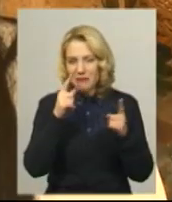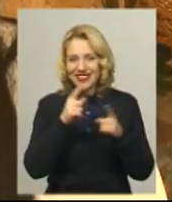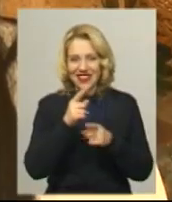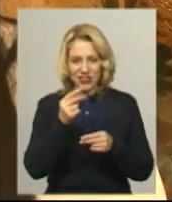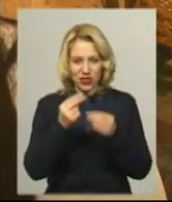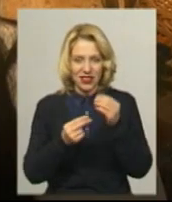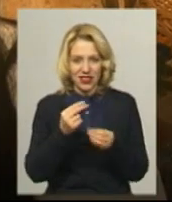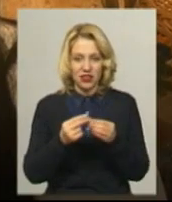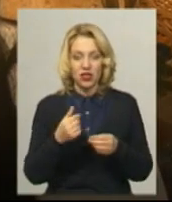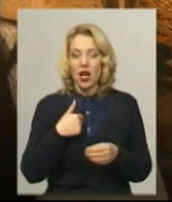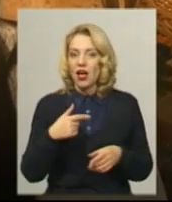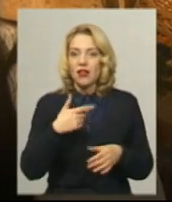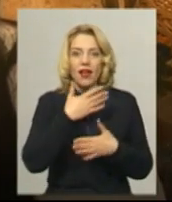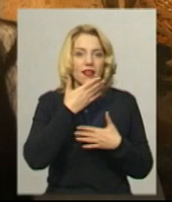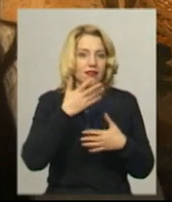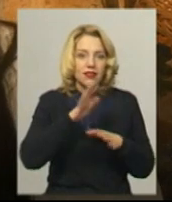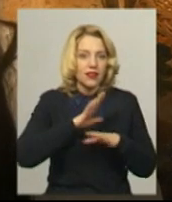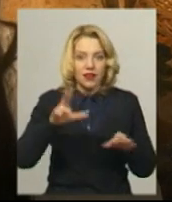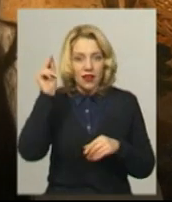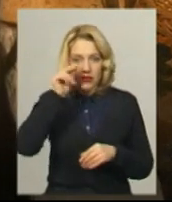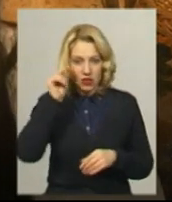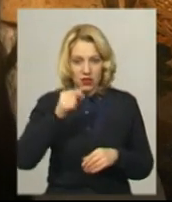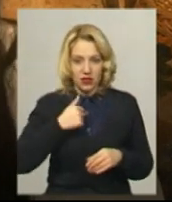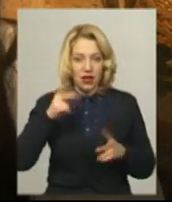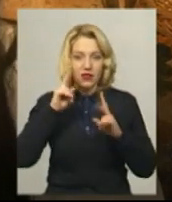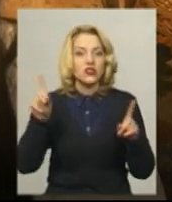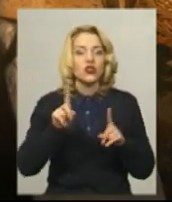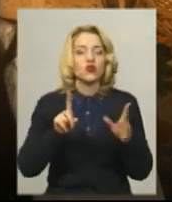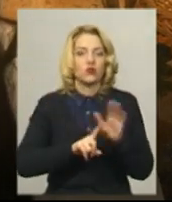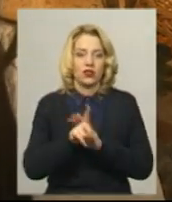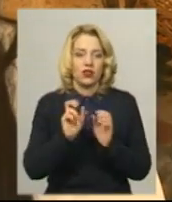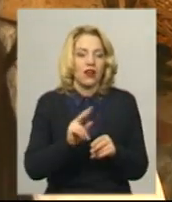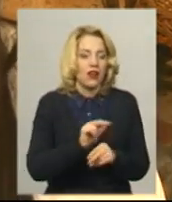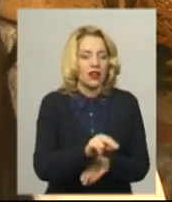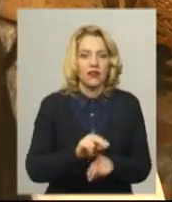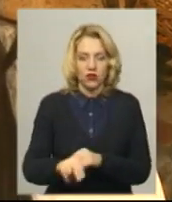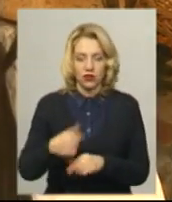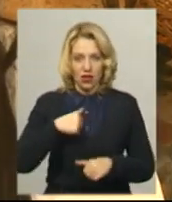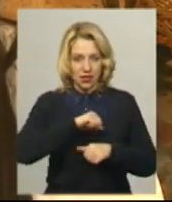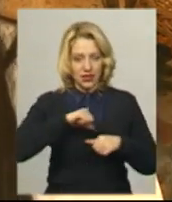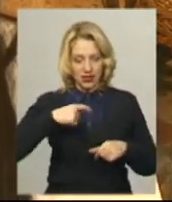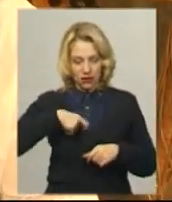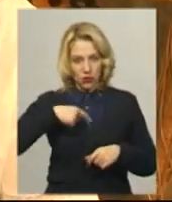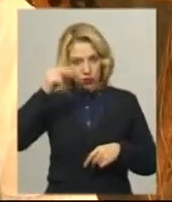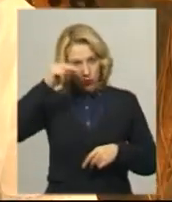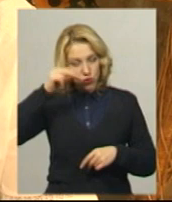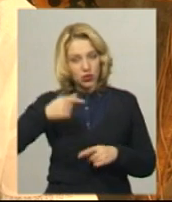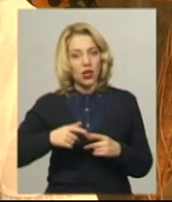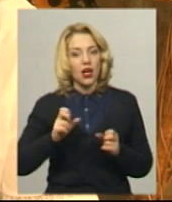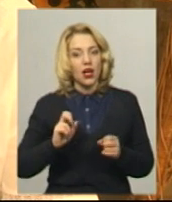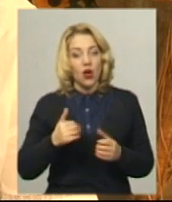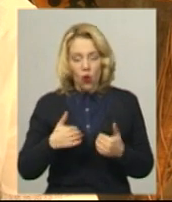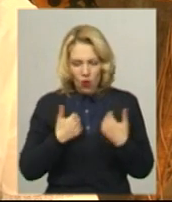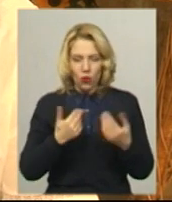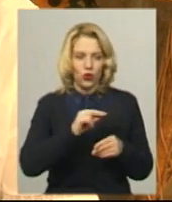Так як я не навчалася, я не знаю, з чого почати, щоб навчити, бо я самоучка в цій справі Дуже хочу